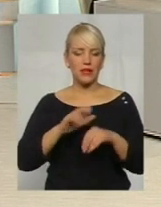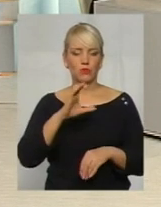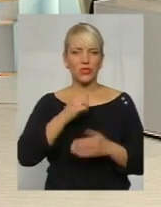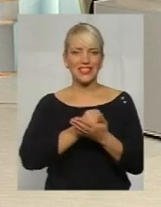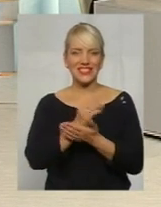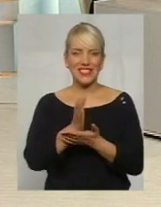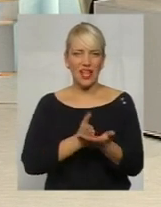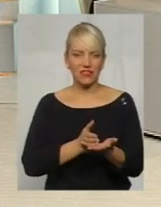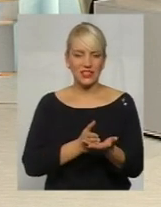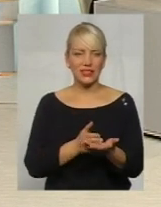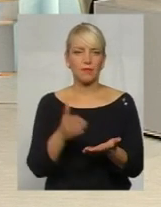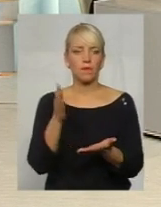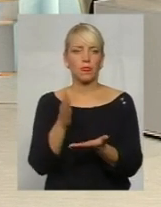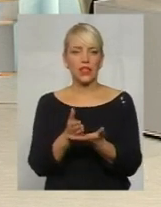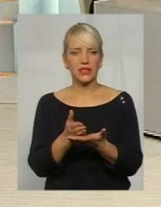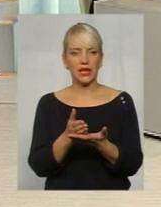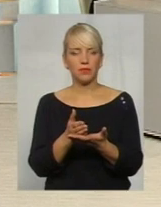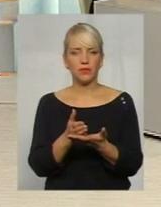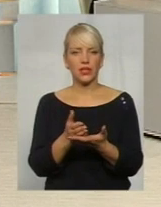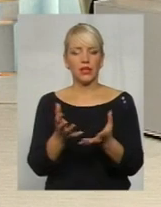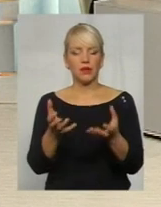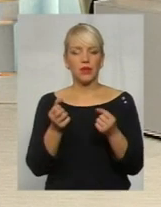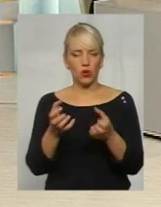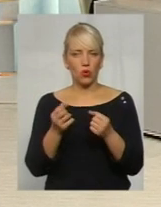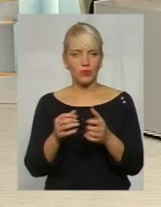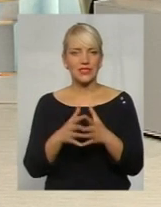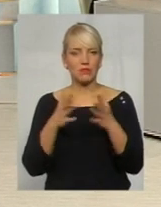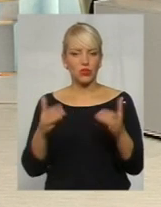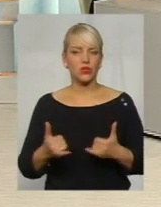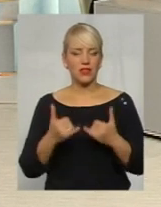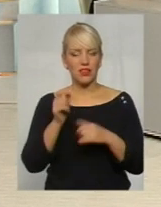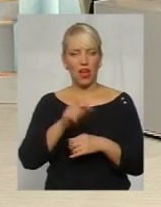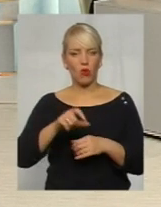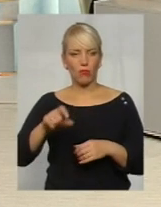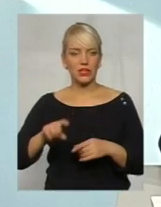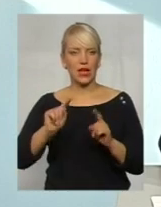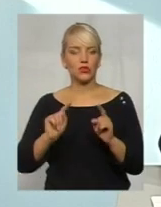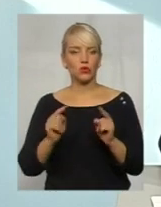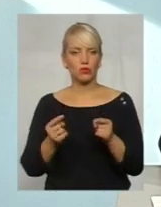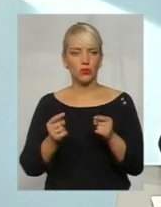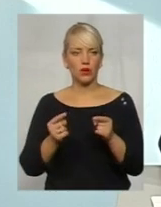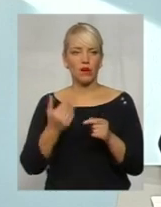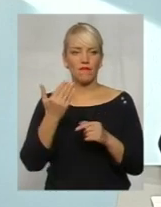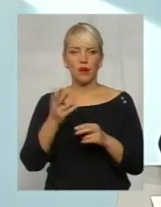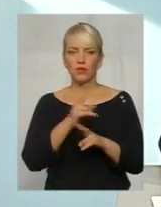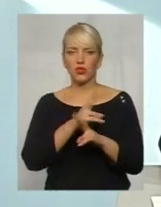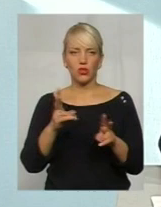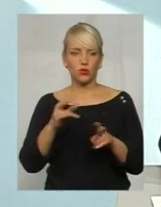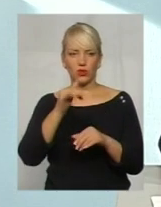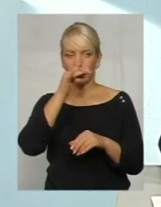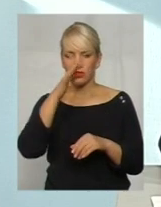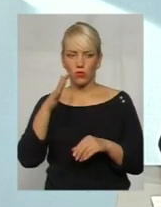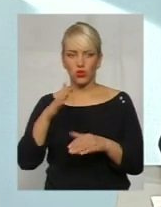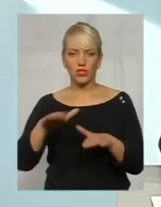паспортний прийом збільшується для громадян. Тому вам ніхто не зможе